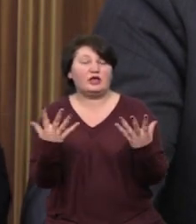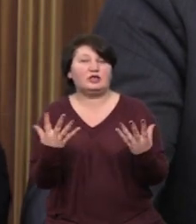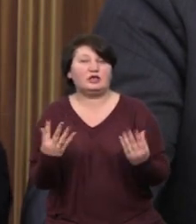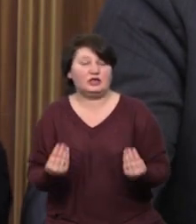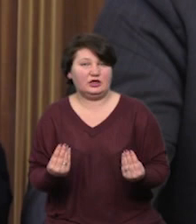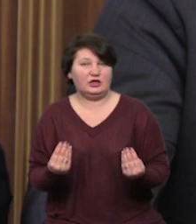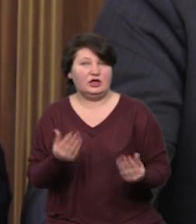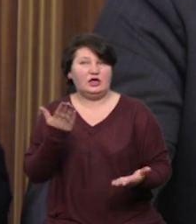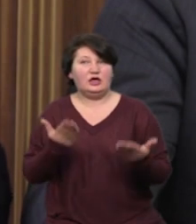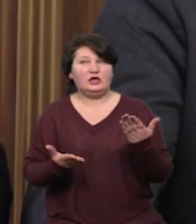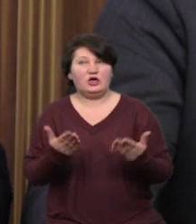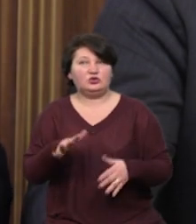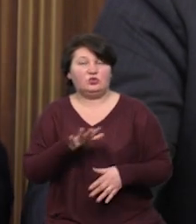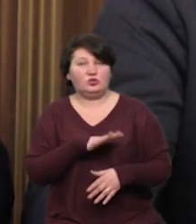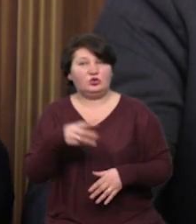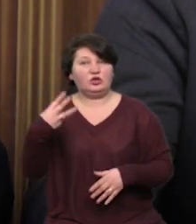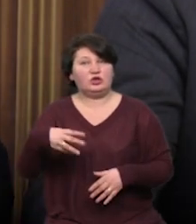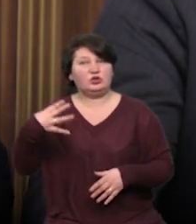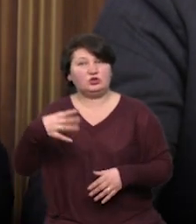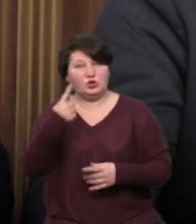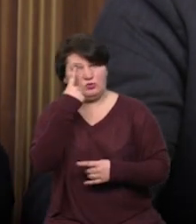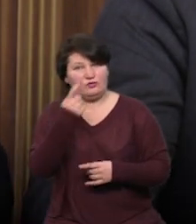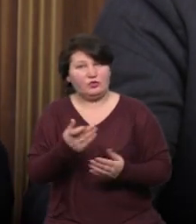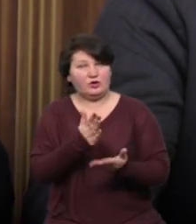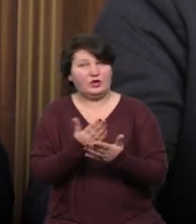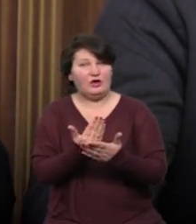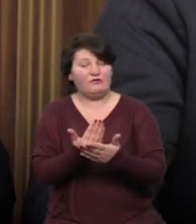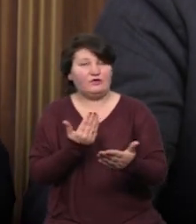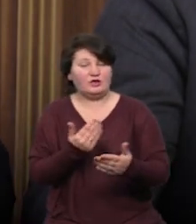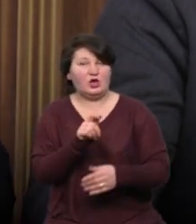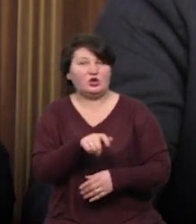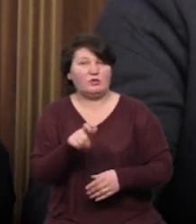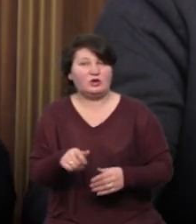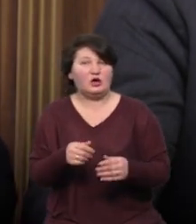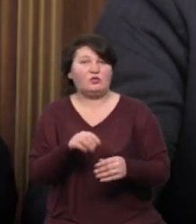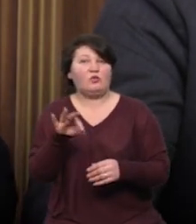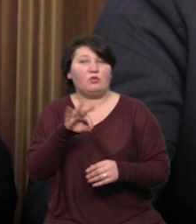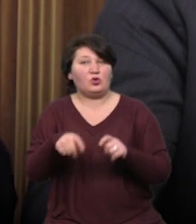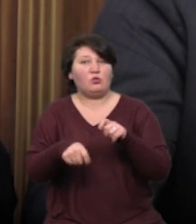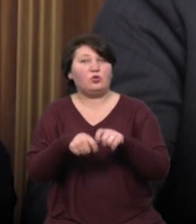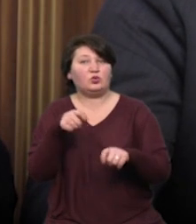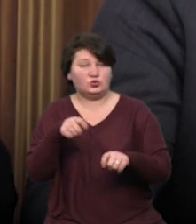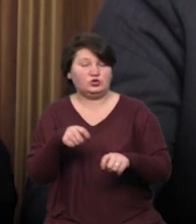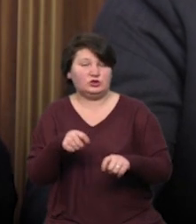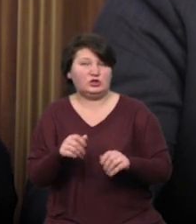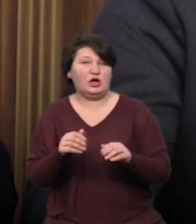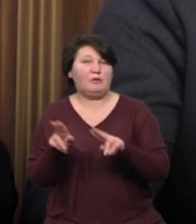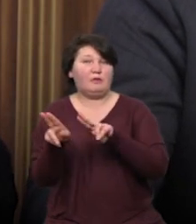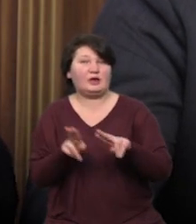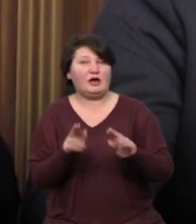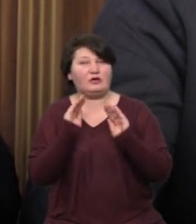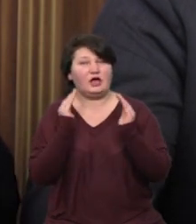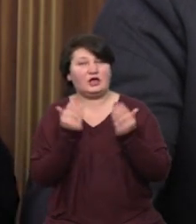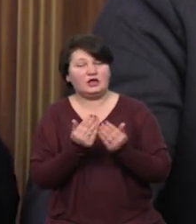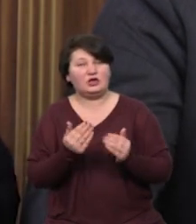Якщо по 30-40 повідомлень поступає від громадян, від порушення, можливі порушення, як і їхніми сусідами,